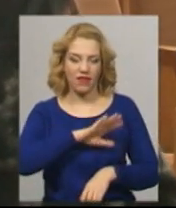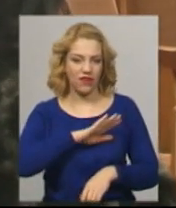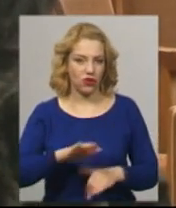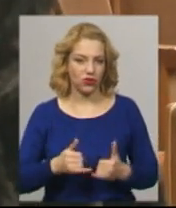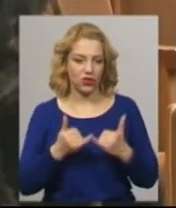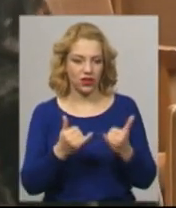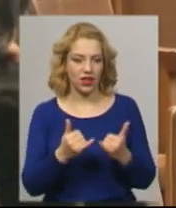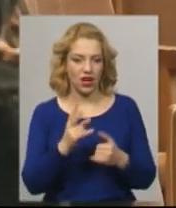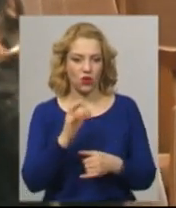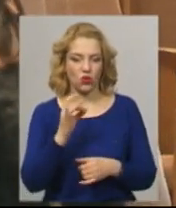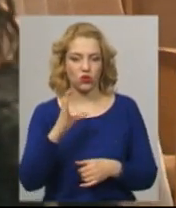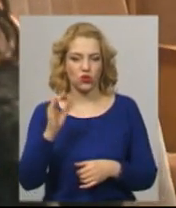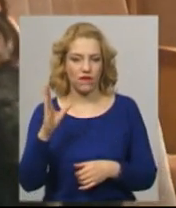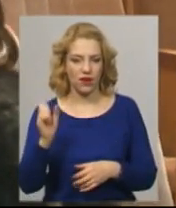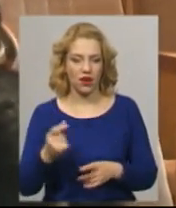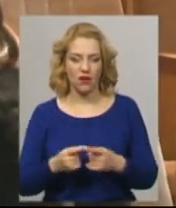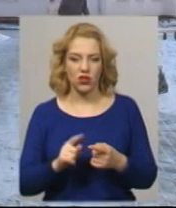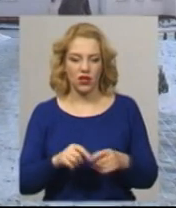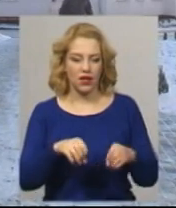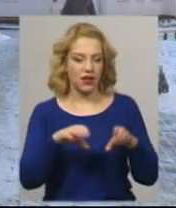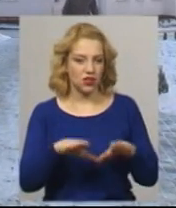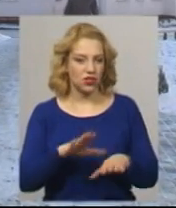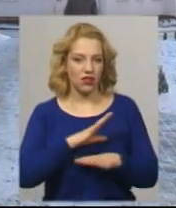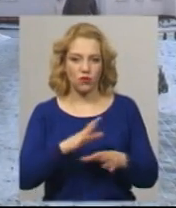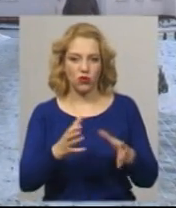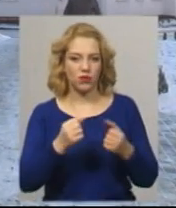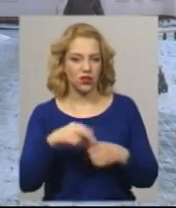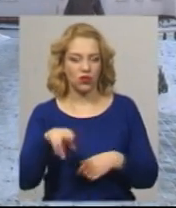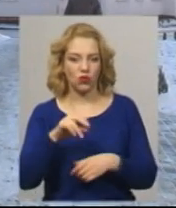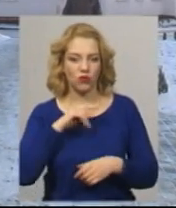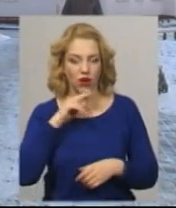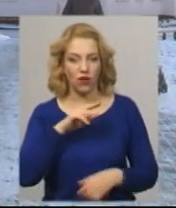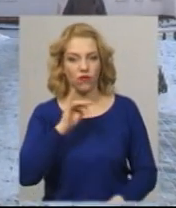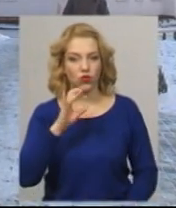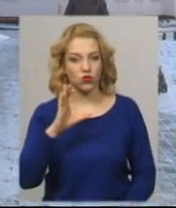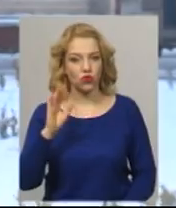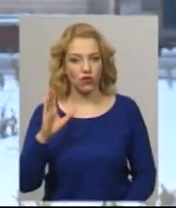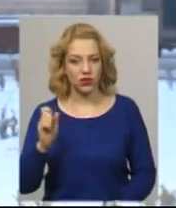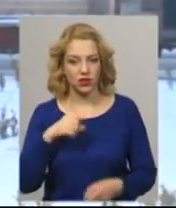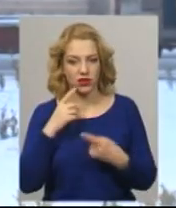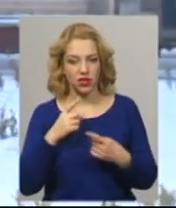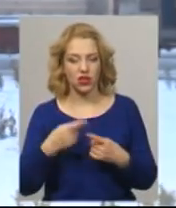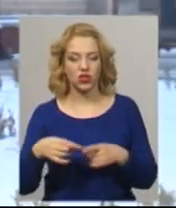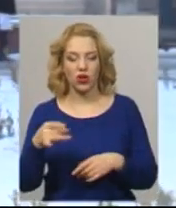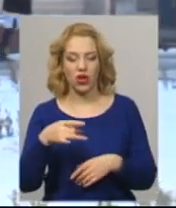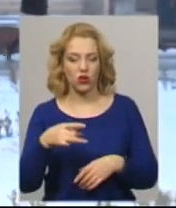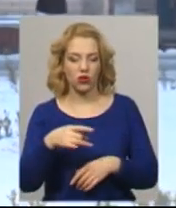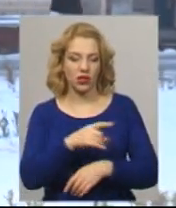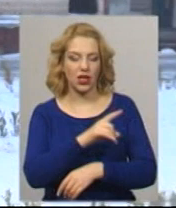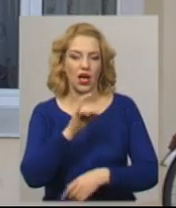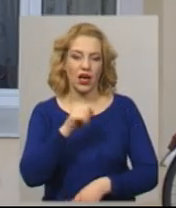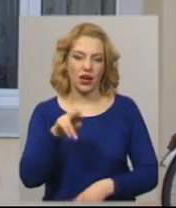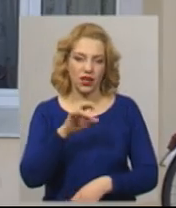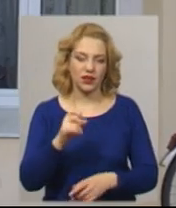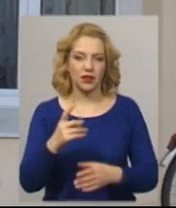воно взагалі не було прийнято до уваги. Олена Фурсова телефоном пояснила, з районної ради отримала вказівку термінного провести